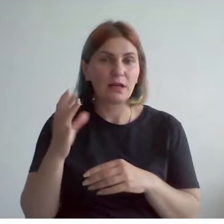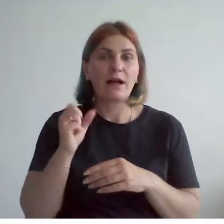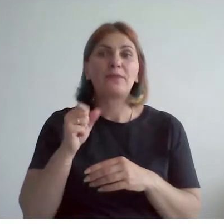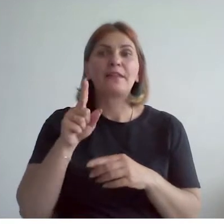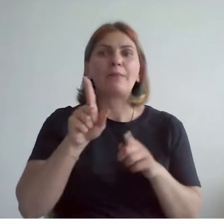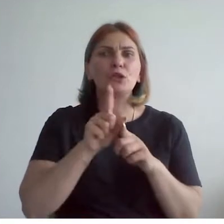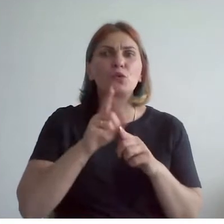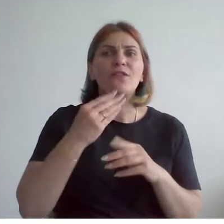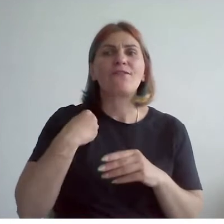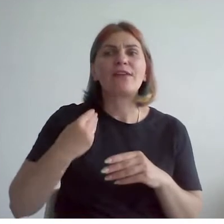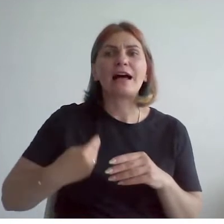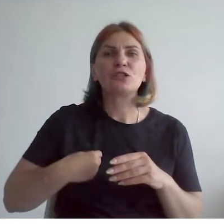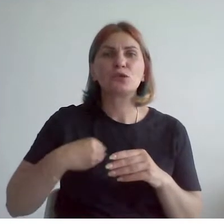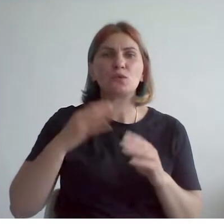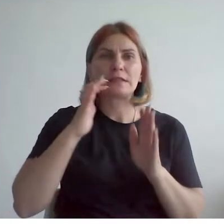от пола до потолка.